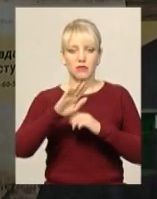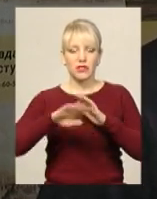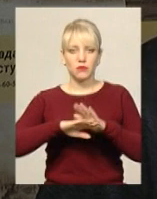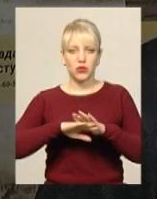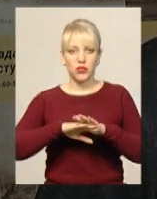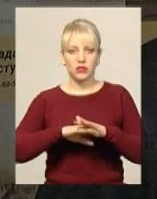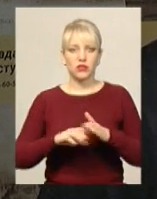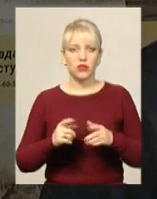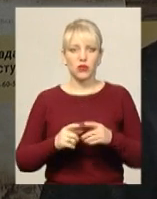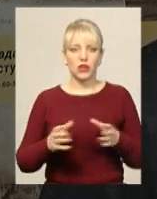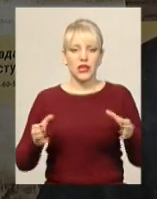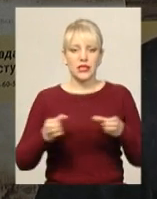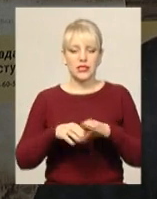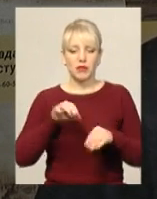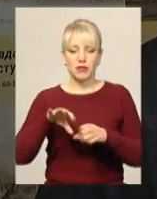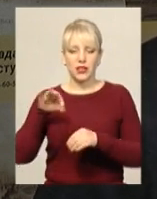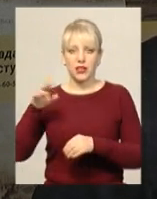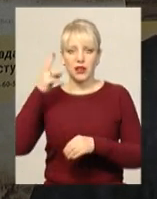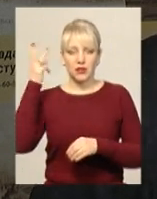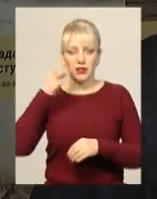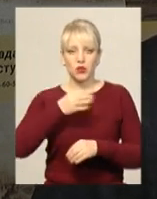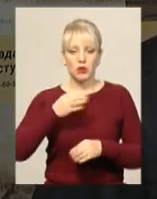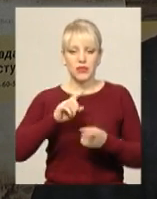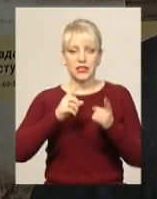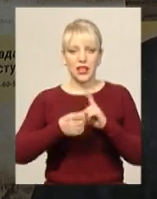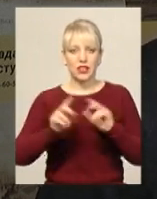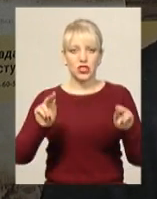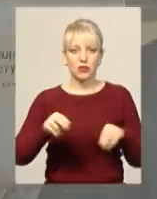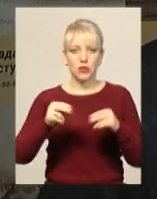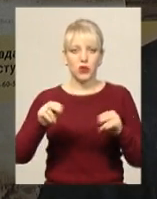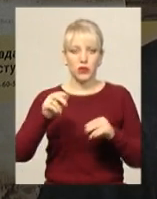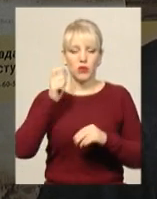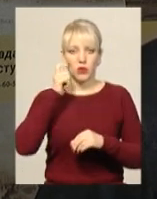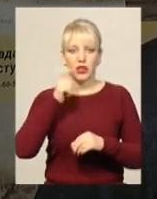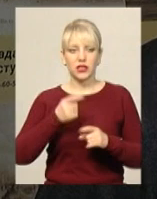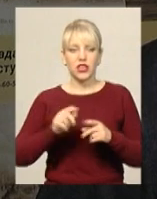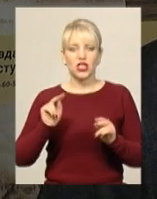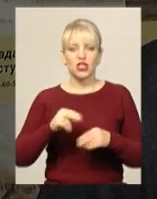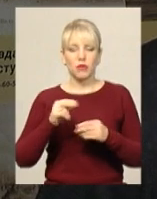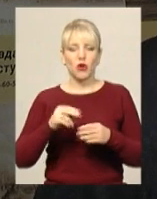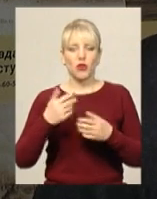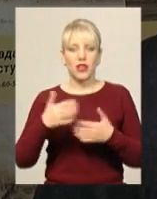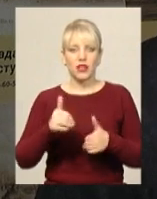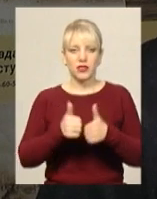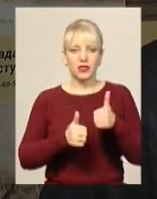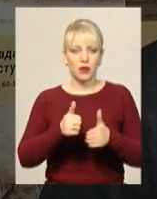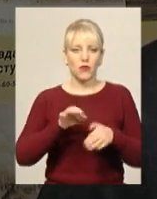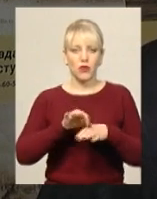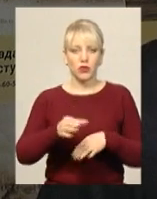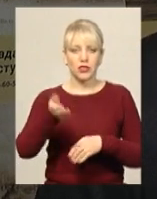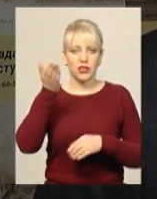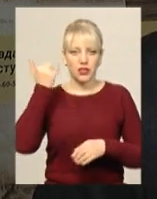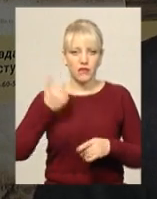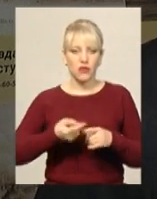'янець Подільський, збірна Хмельницької області, стала чемпіонами України. Чемпіонат України давно проводиться, наші